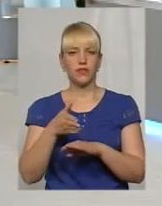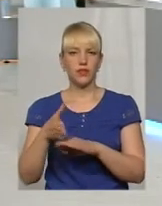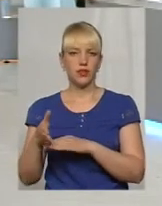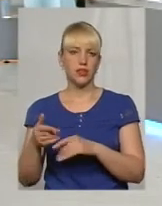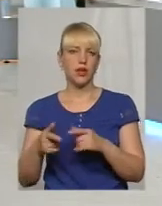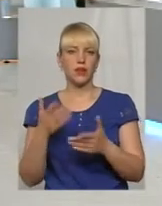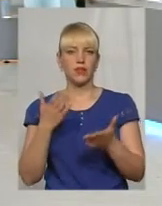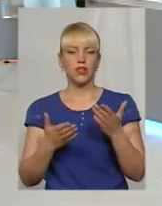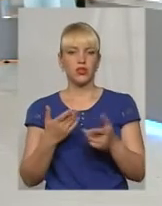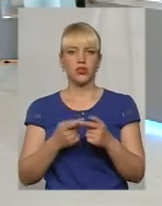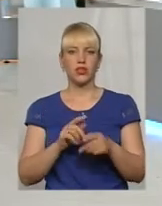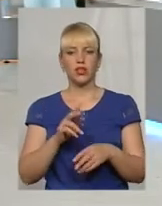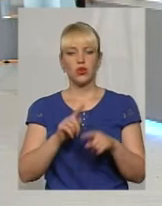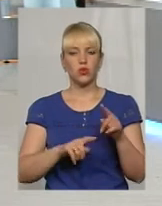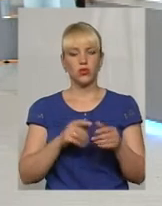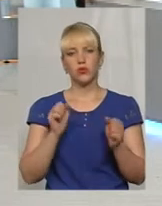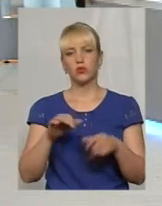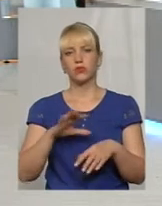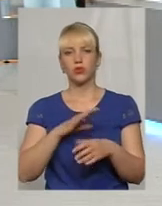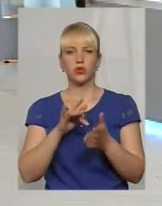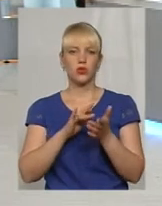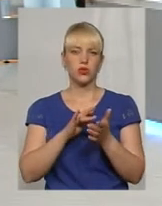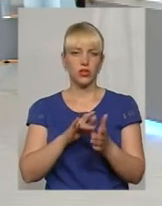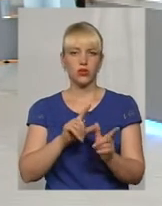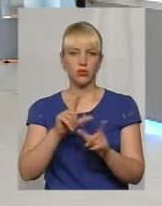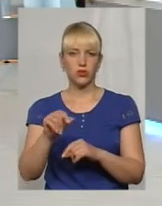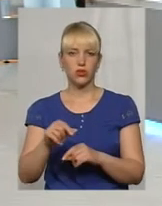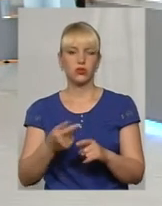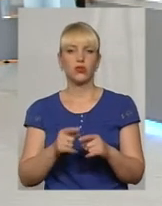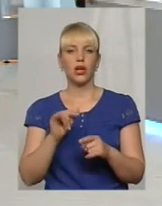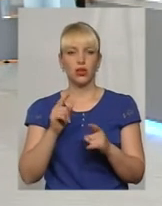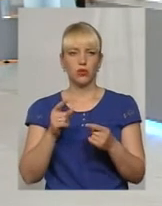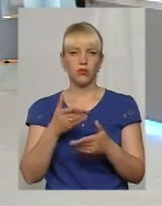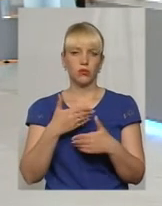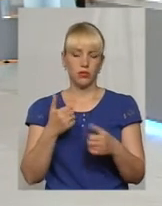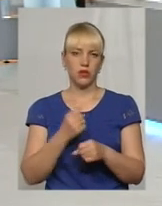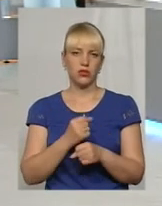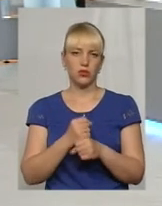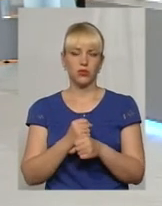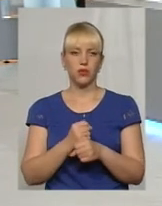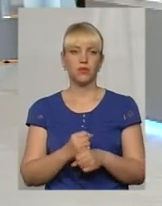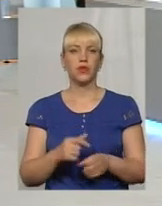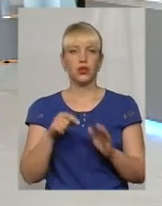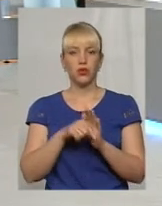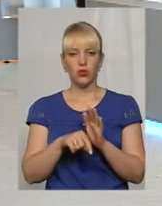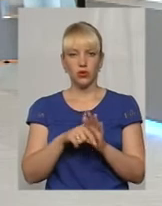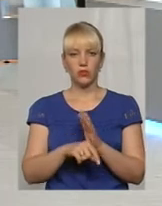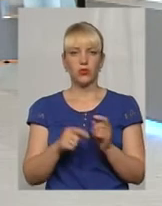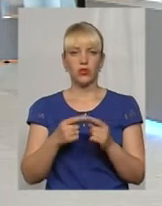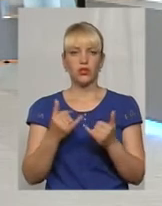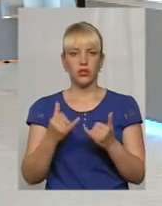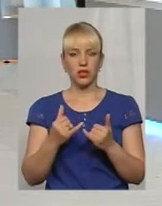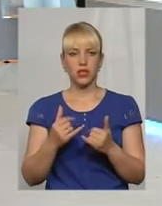якщо це не родичі, то, звичайно, в якусь туристичну поїздку з'їздити. Тому ми працюємо. Тобто, в принципі, зараз